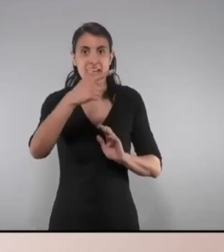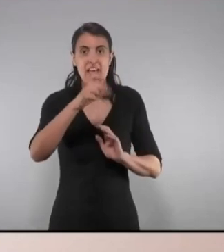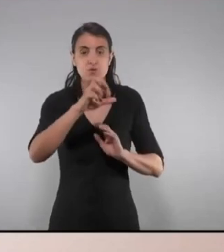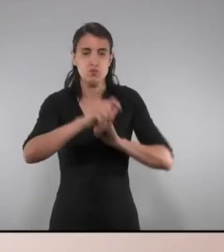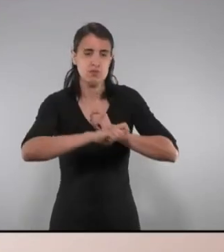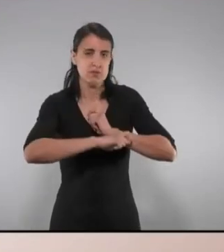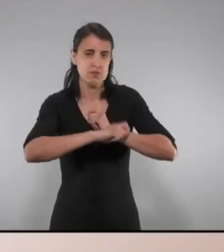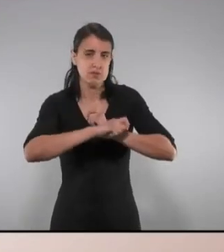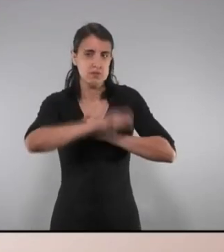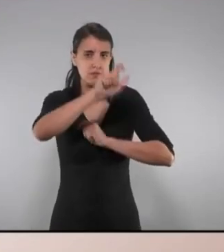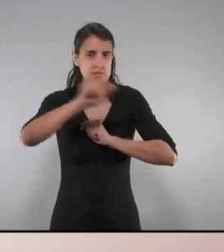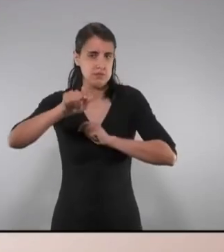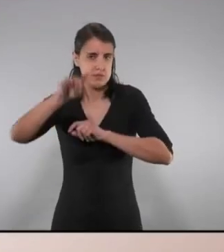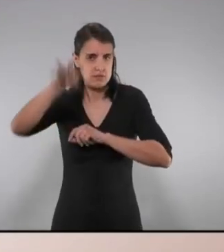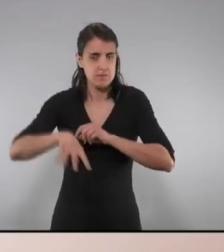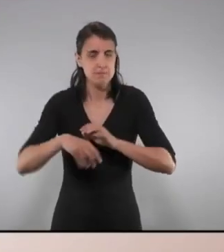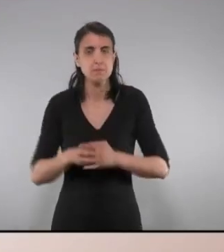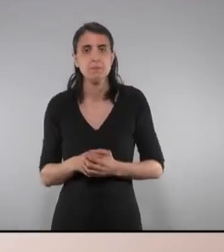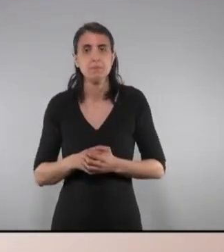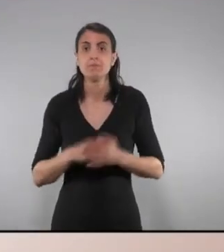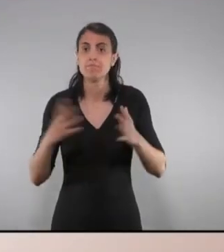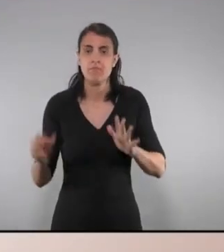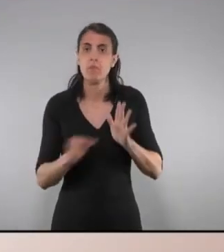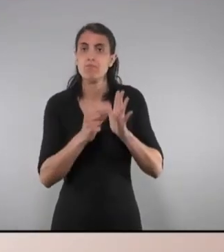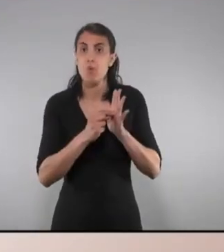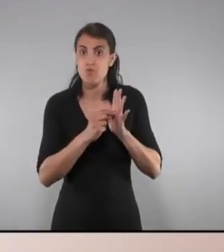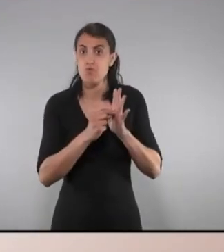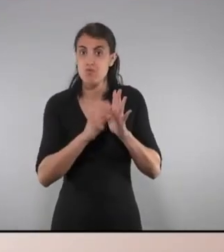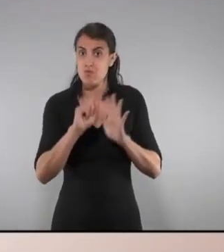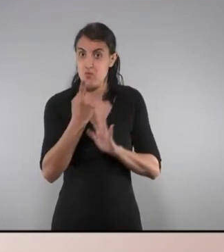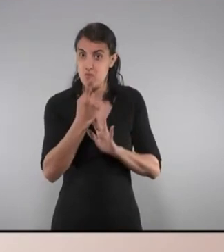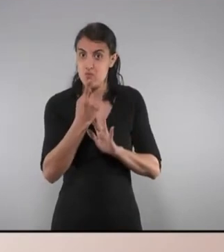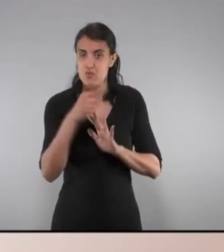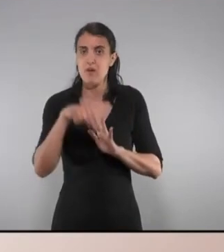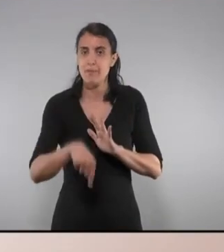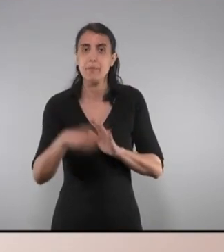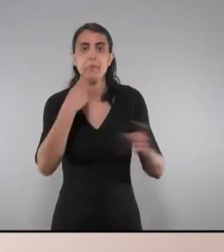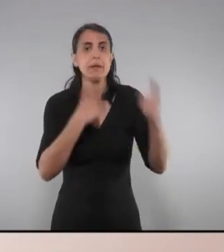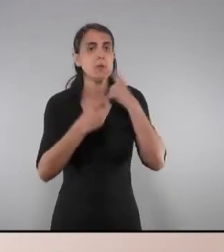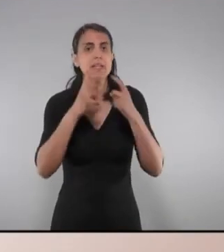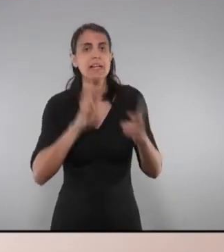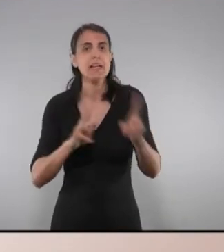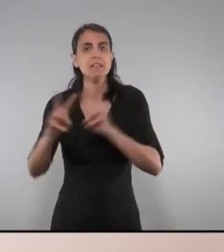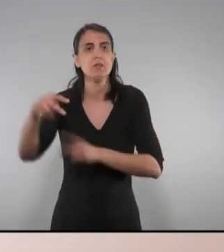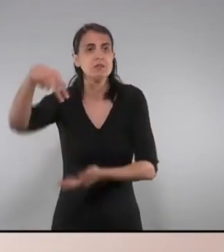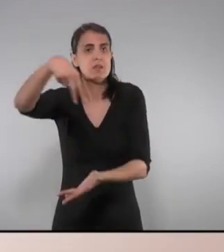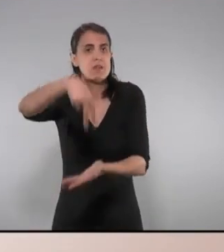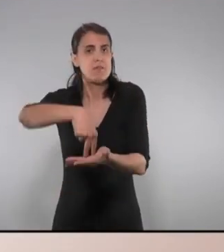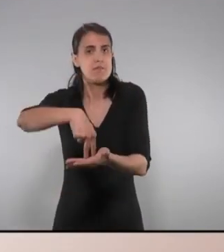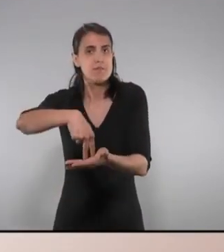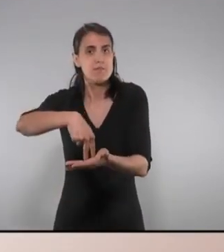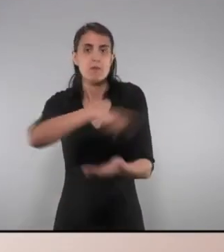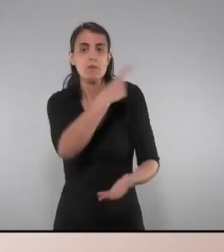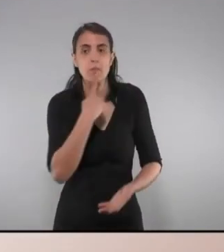Passem ara, si ja, al primer punt de l'ordre del dia, les preguntes amb resposta oral. Pregunta al govern a respondre